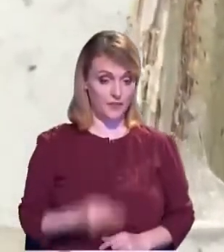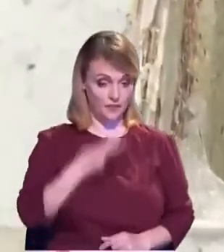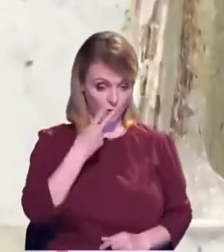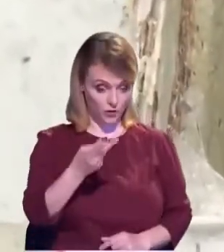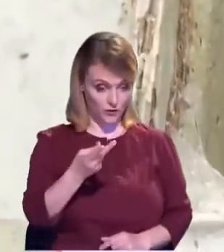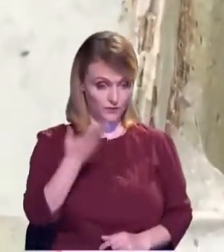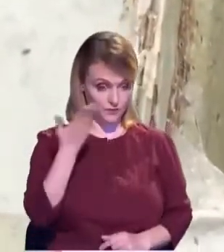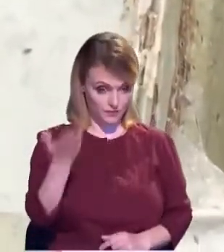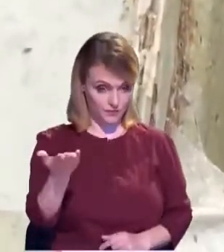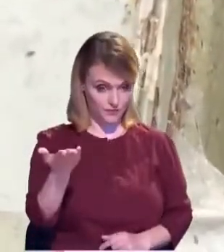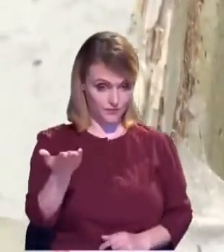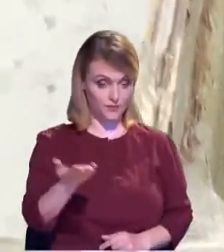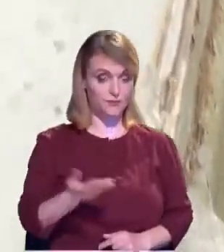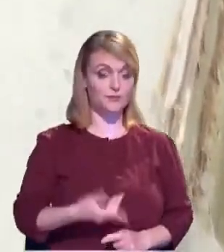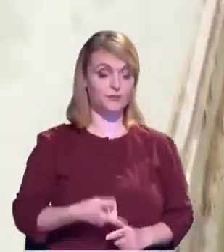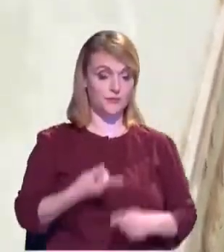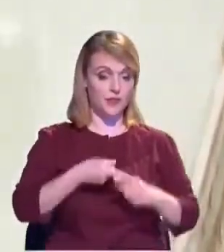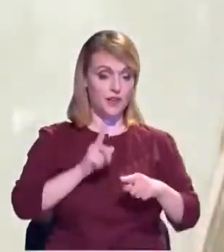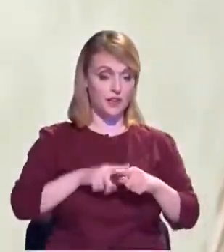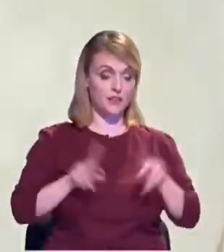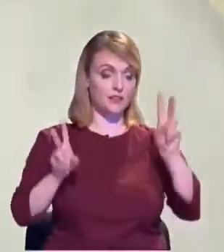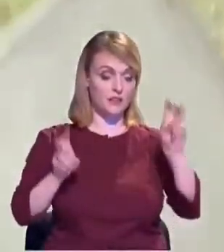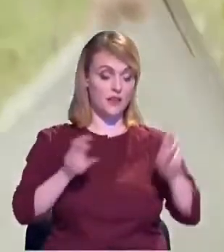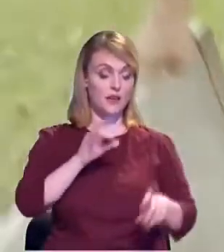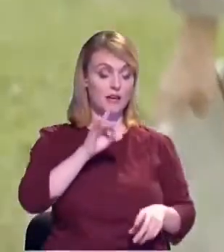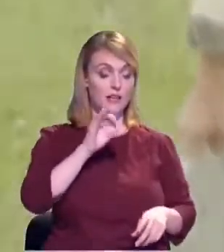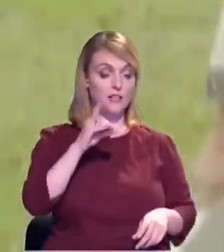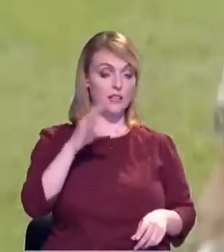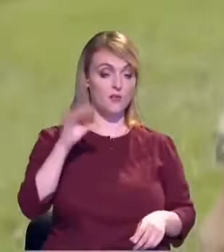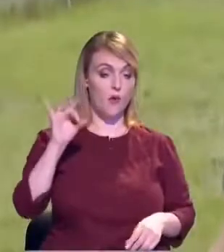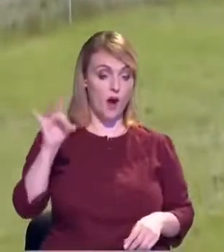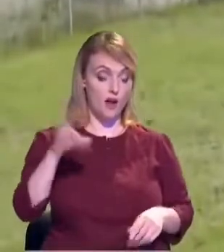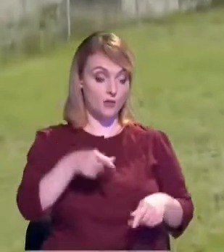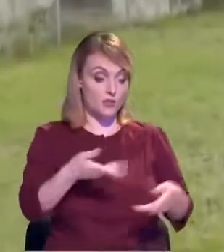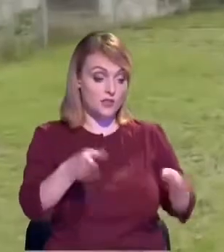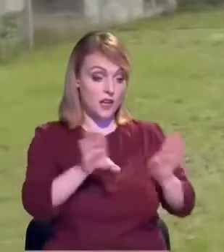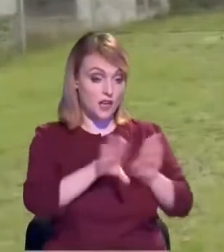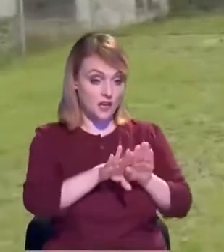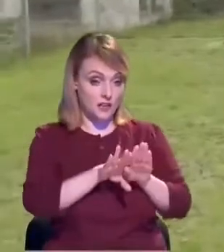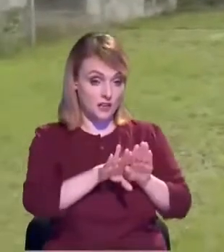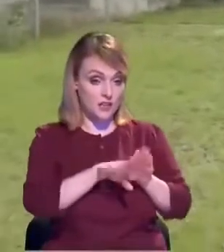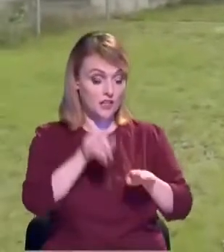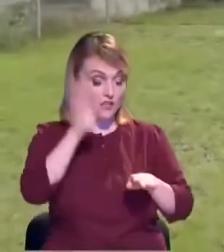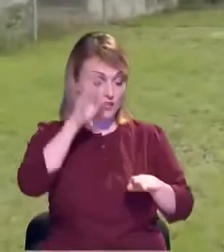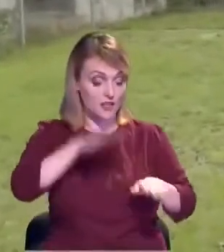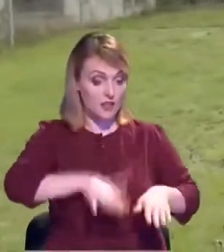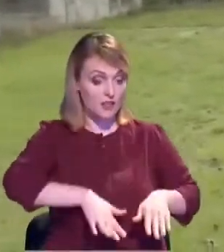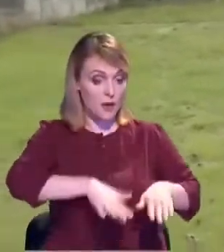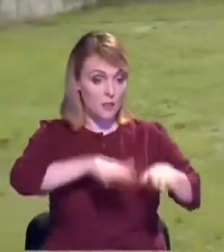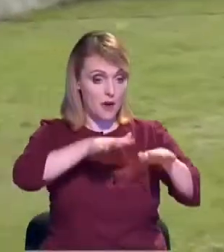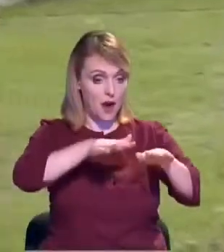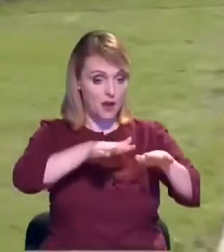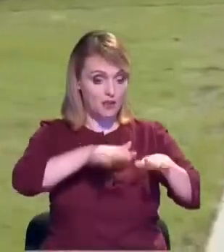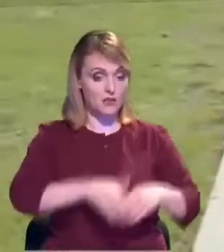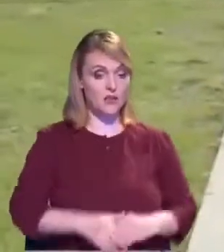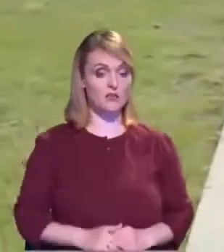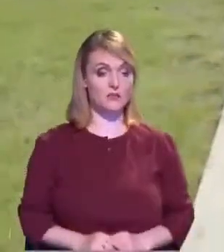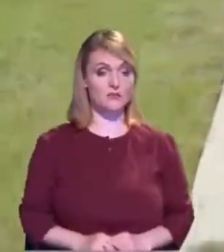Este un preumit următoare. Să vedem în următoare.